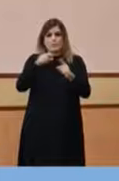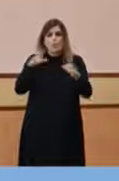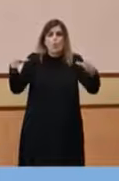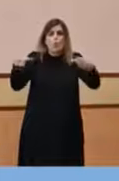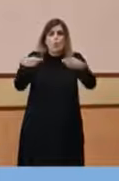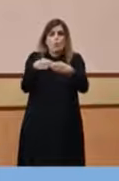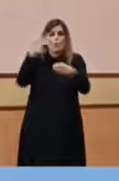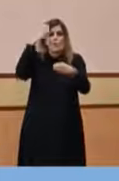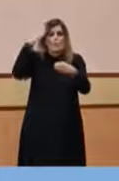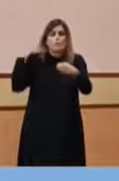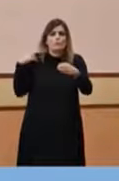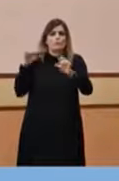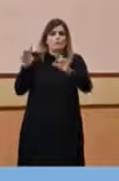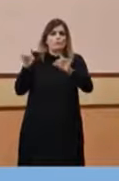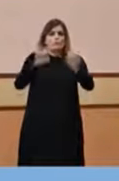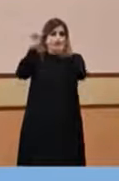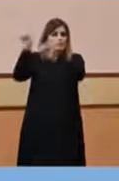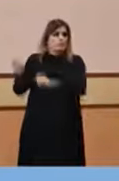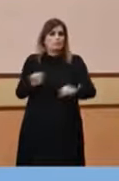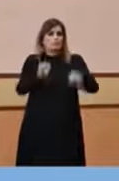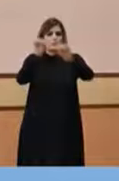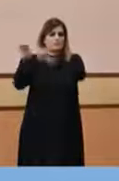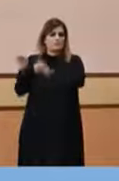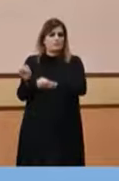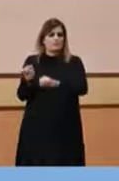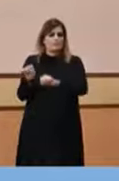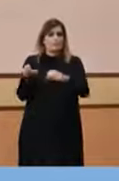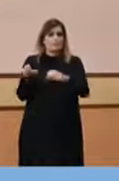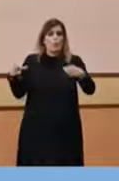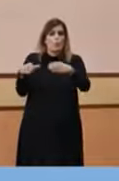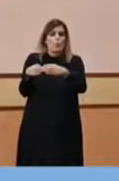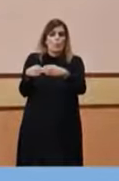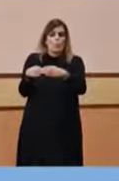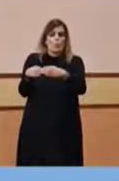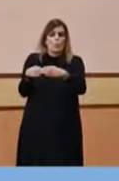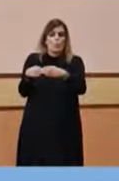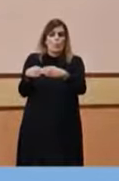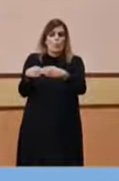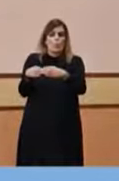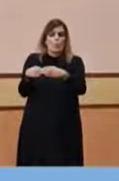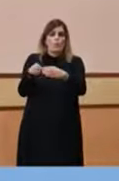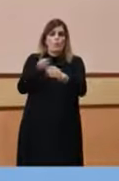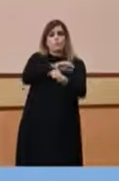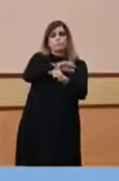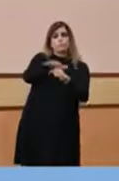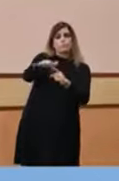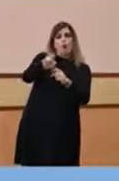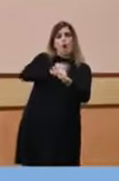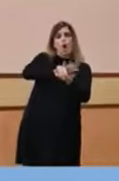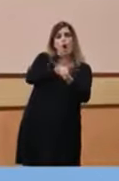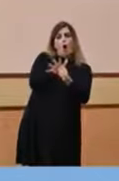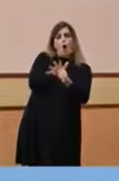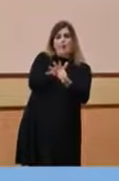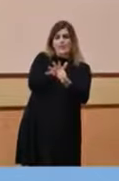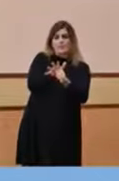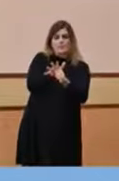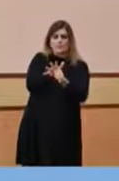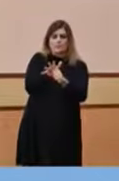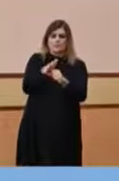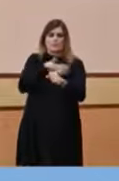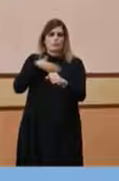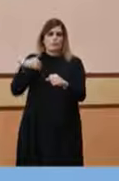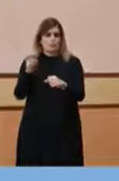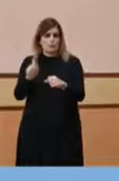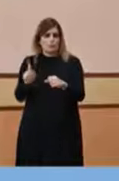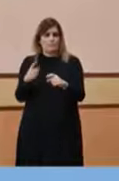de població vulnerable, que volem evitar que s'infecti pel SARS-CoV-2 i acabi desenvolupant la Covid-19, ja